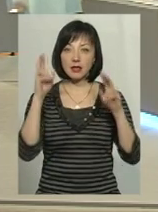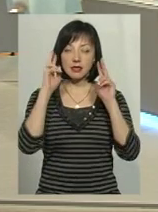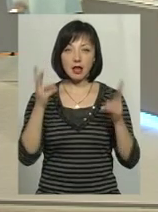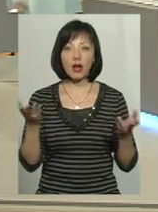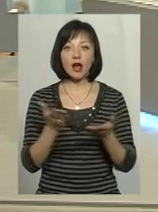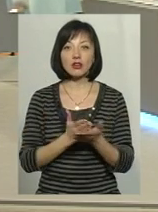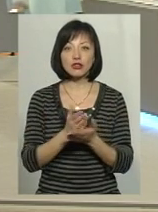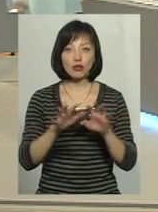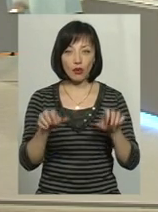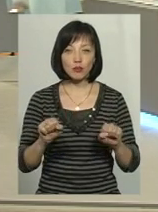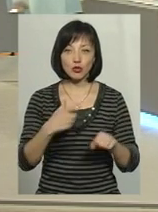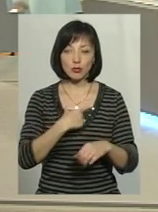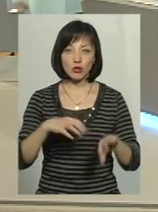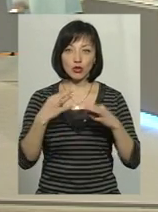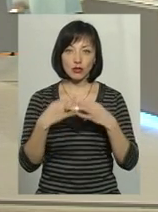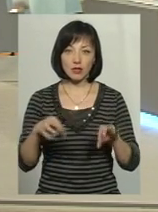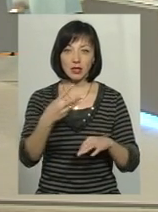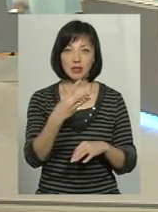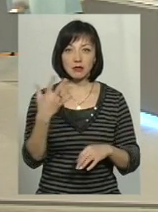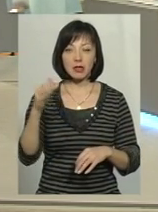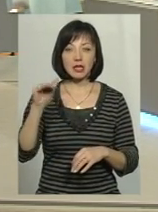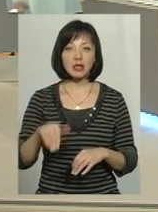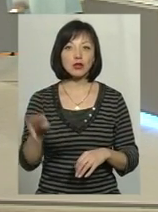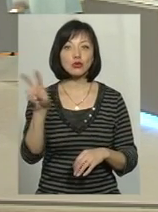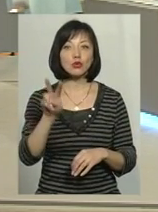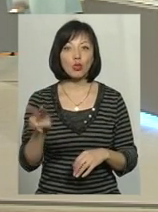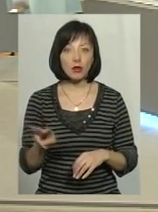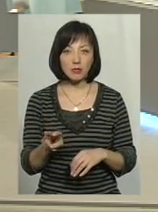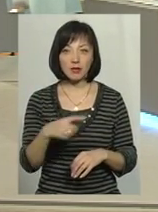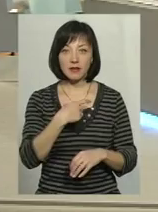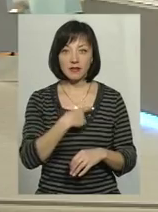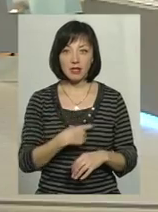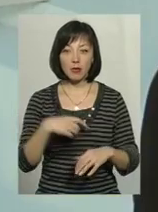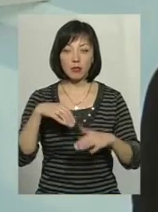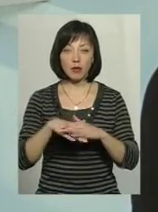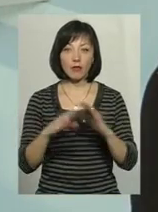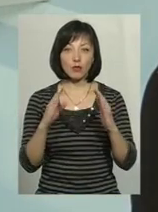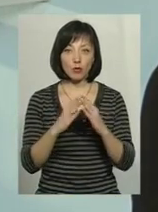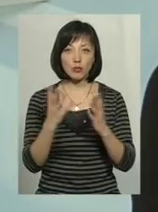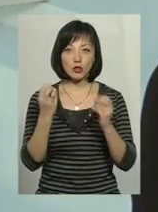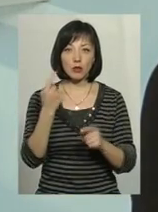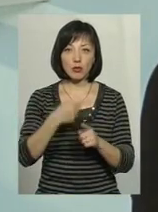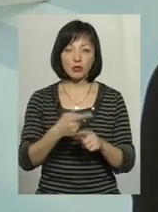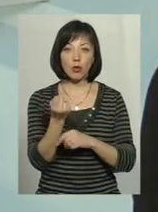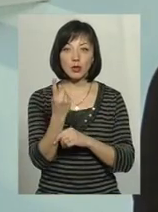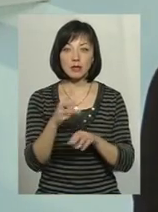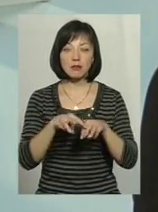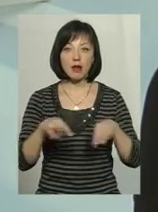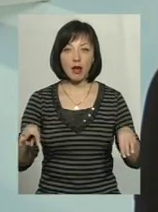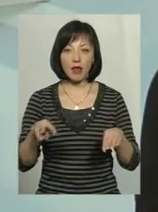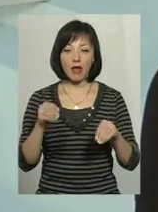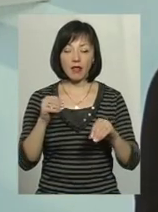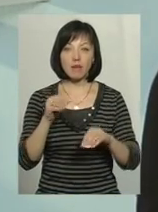який чиновник там може собі дозволити мати 35 тисяч доларів в себе дома, і плюс ще 11 мільйонів на рахунку